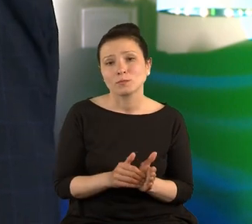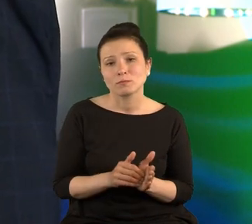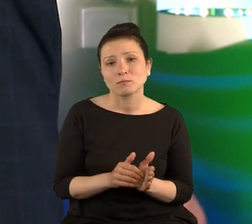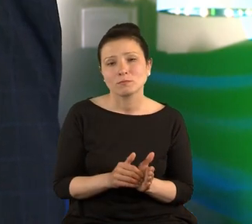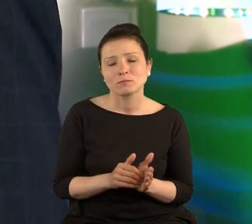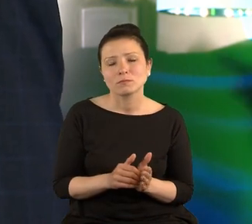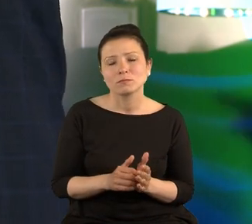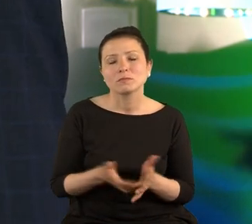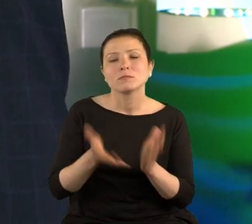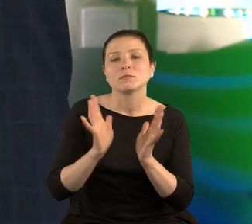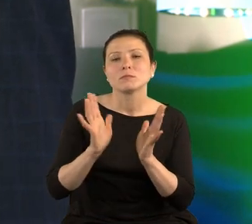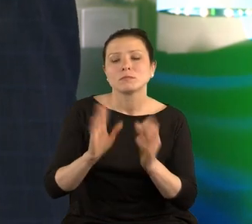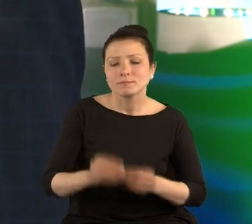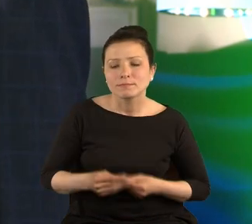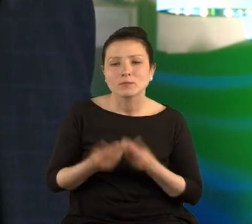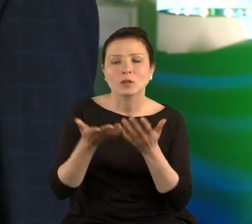kultywować